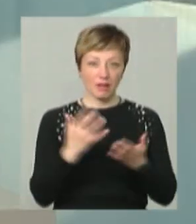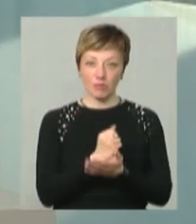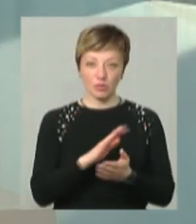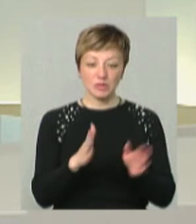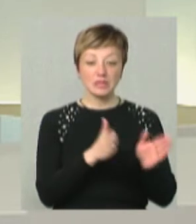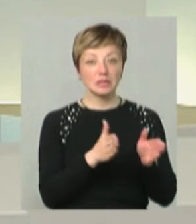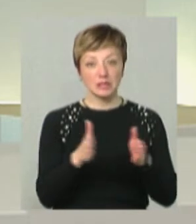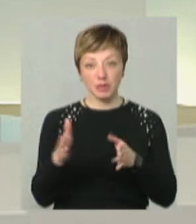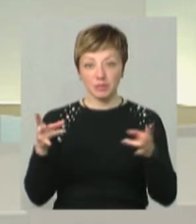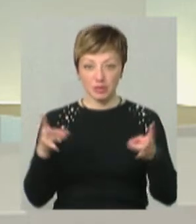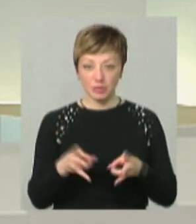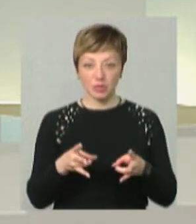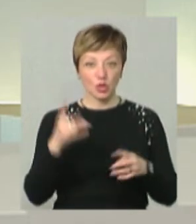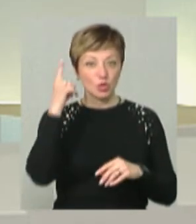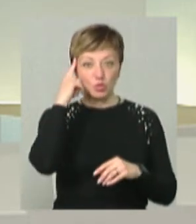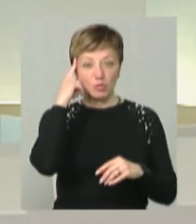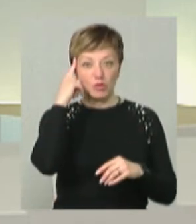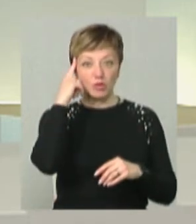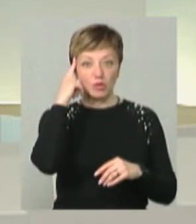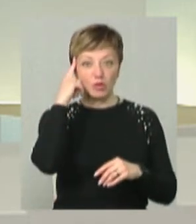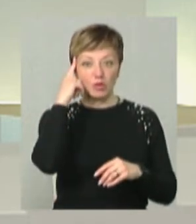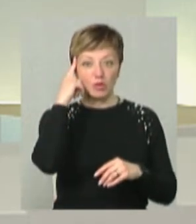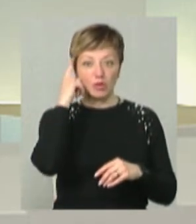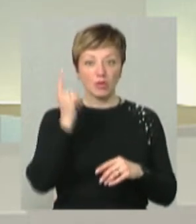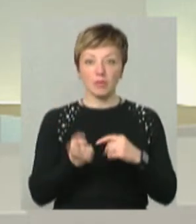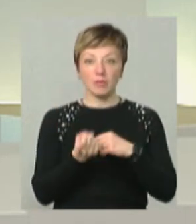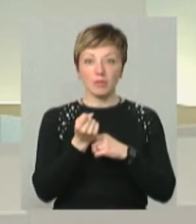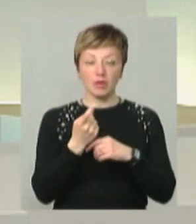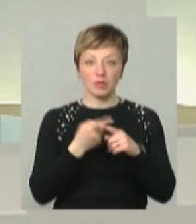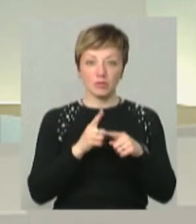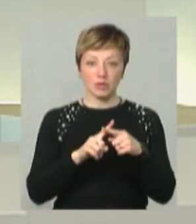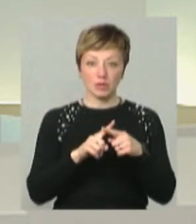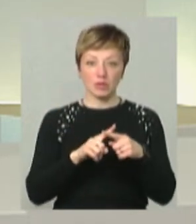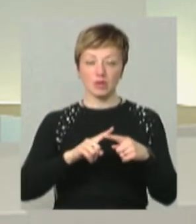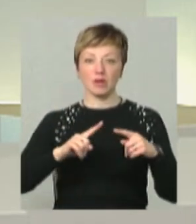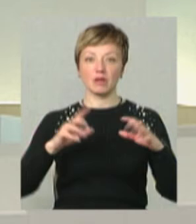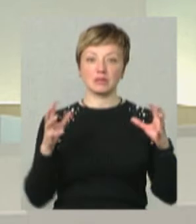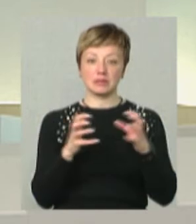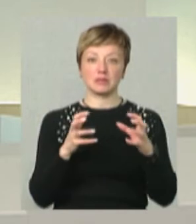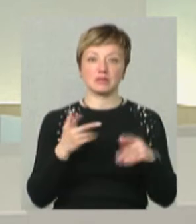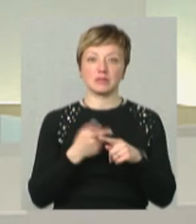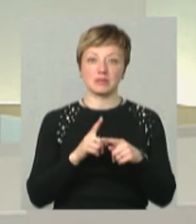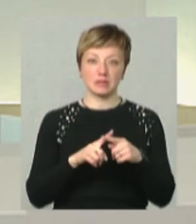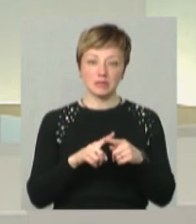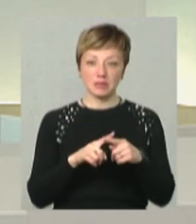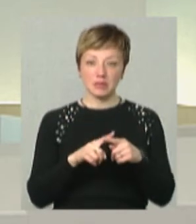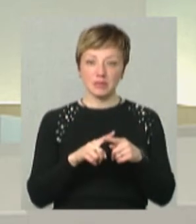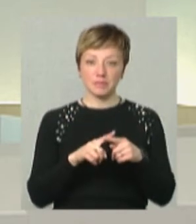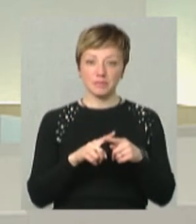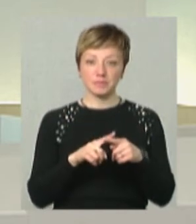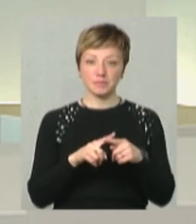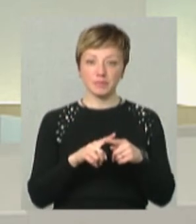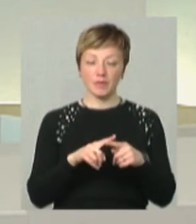потрібна система, щоб він не думав і не виліз до тої скорлупи, з того м'язового корсету, як сказав Райх, такий